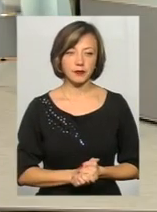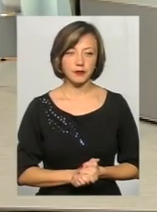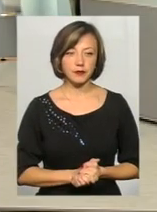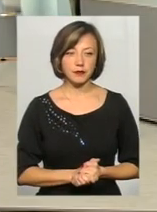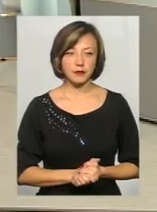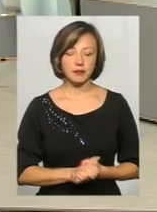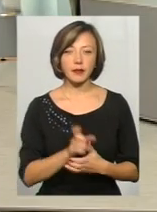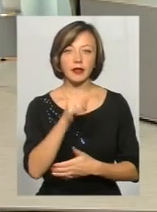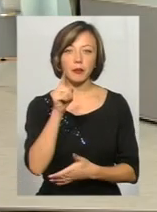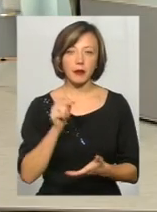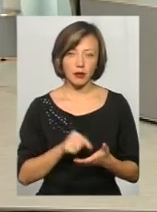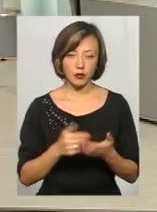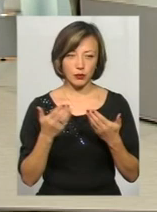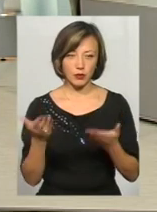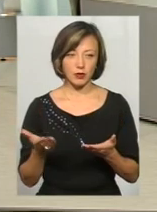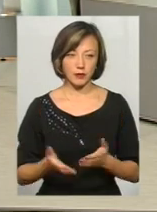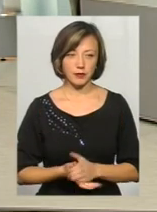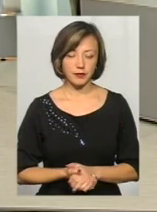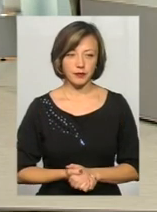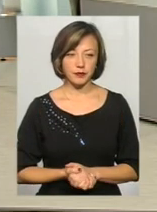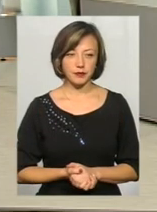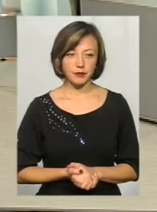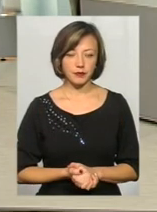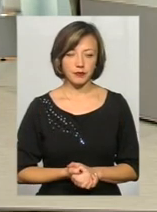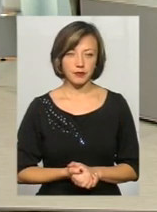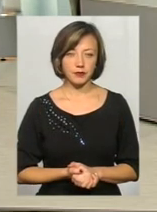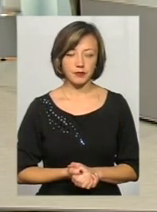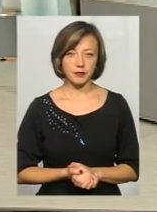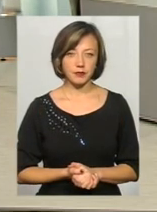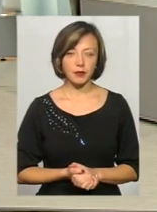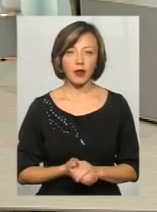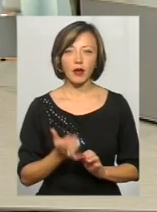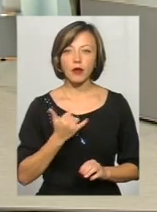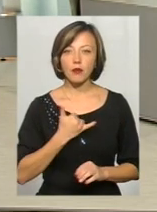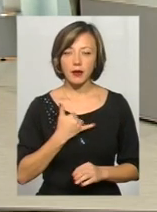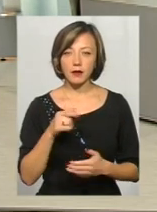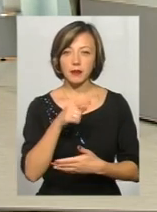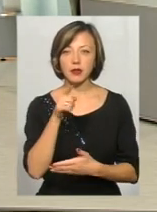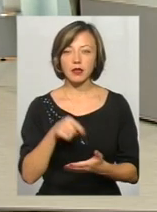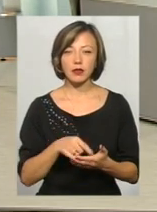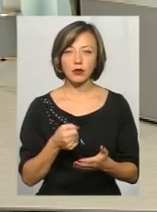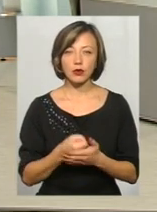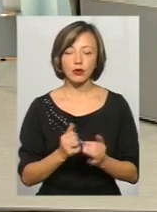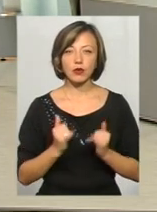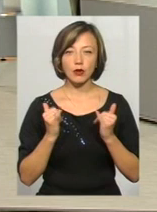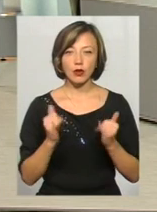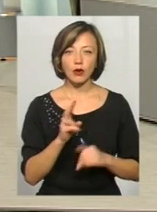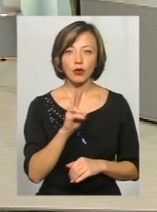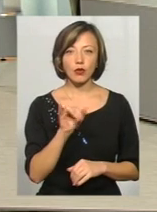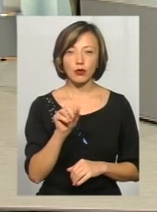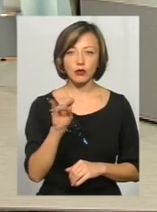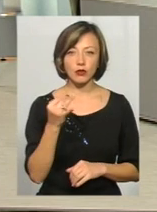задавайте ваше питання. Ви в прямому ефірі. У мене було питання за пана Куцого.